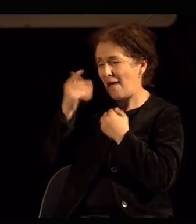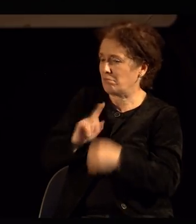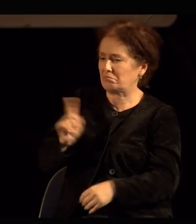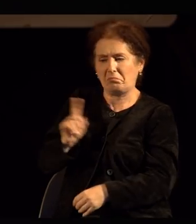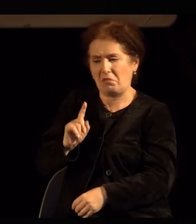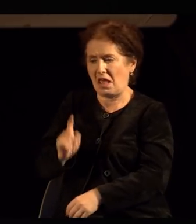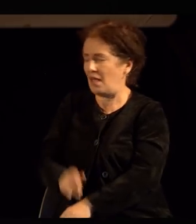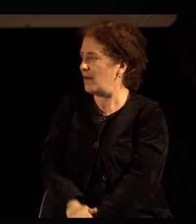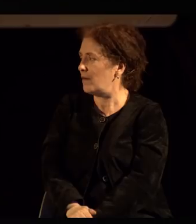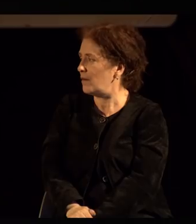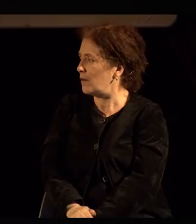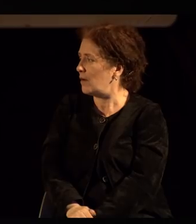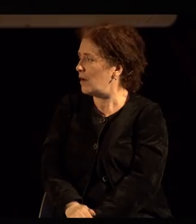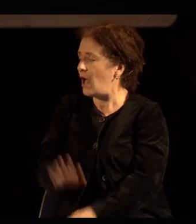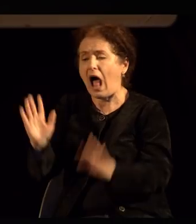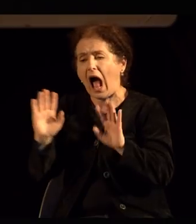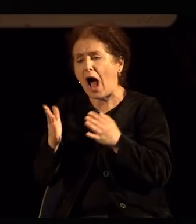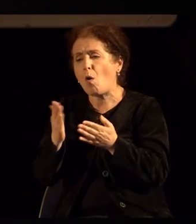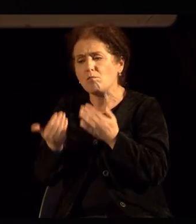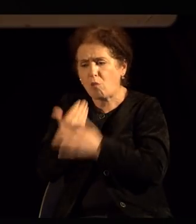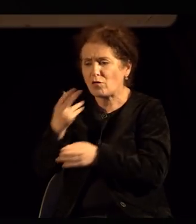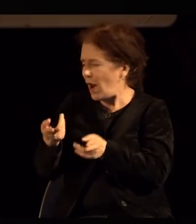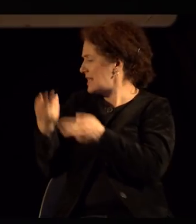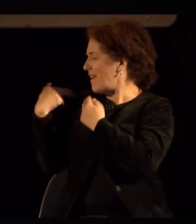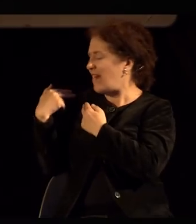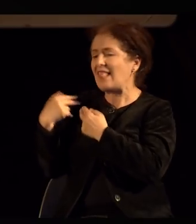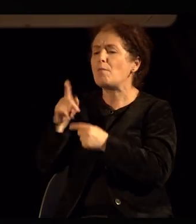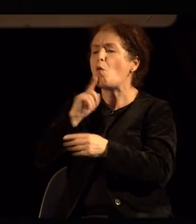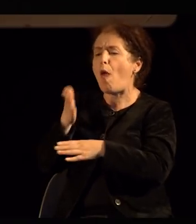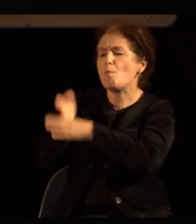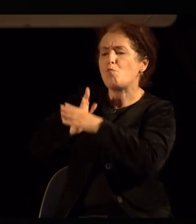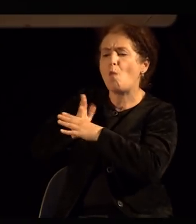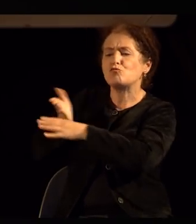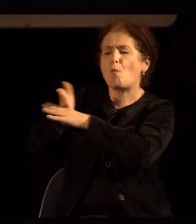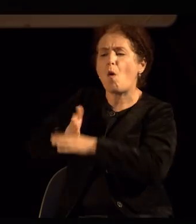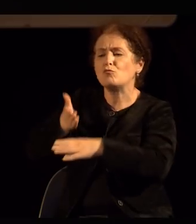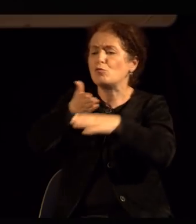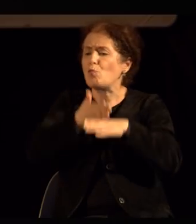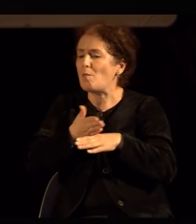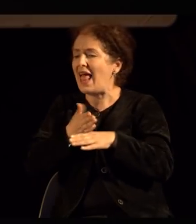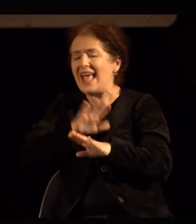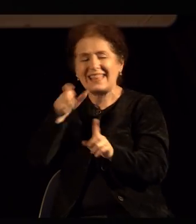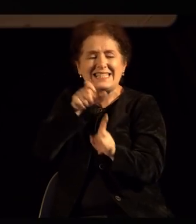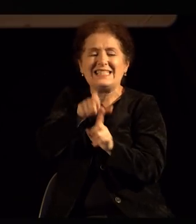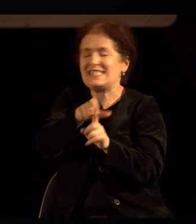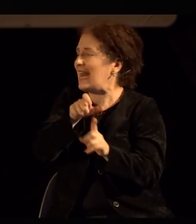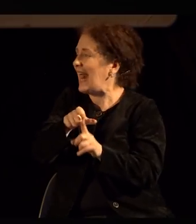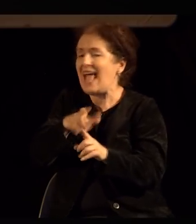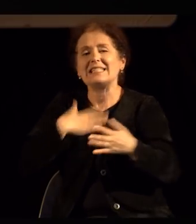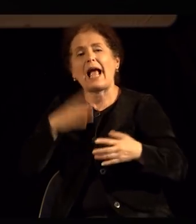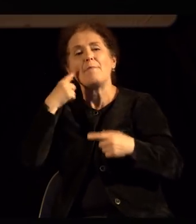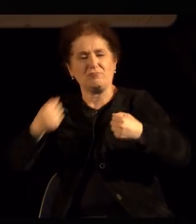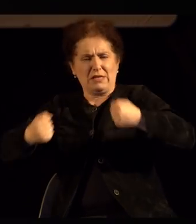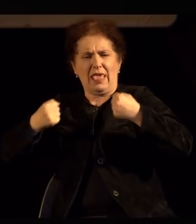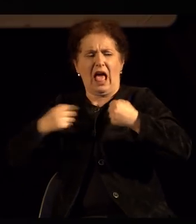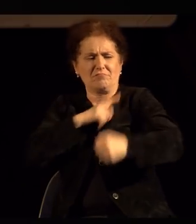така ви се чини. И сега, кога пак ќе се навратам, некој ми помага, и кој сите ќе инсистираат на некој крупен јак, и